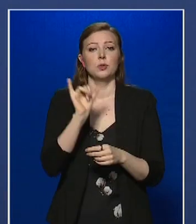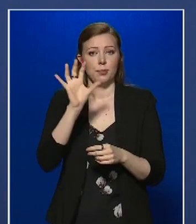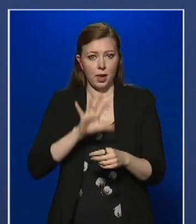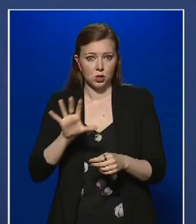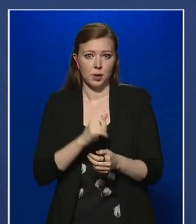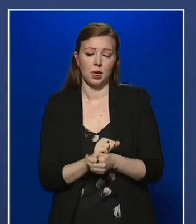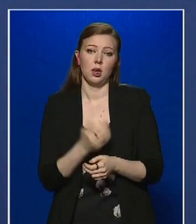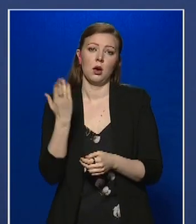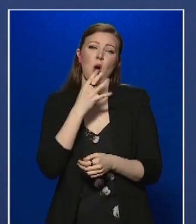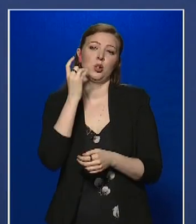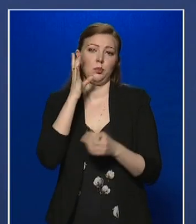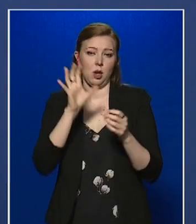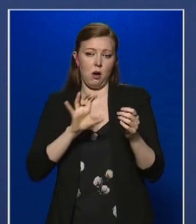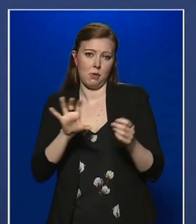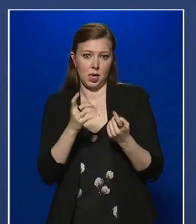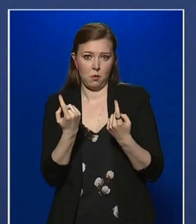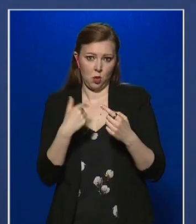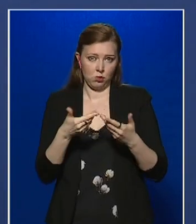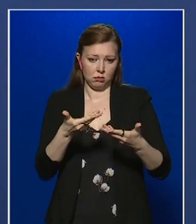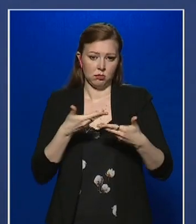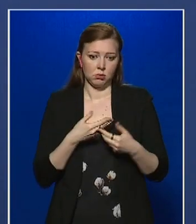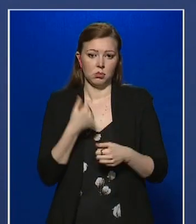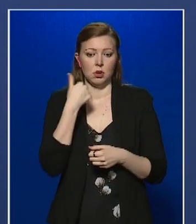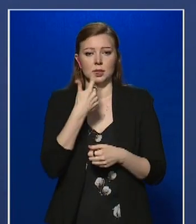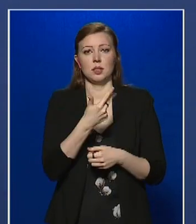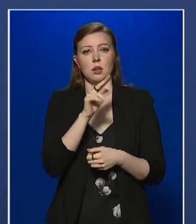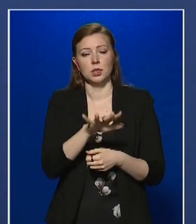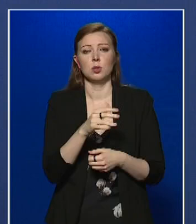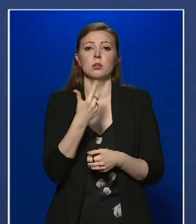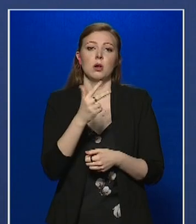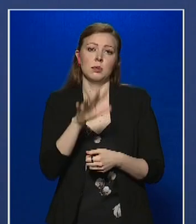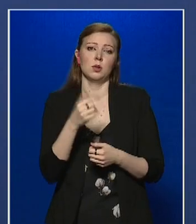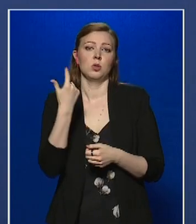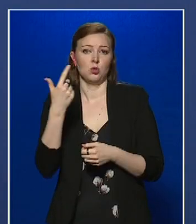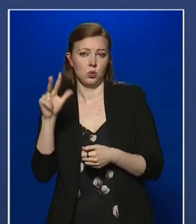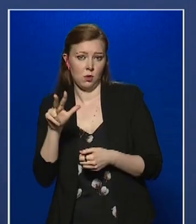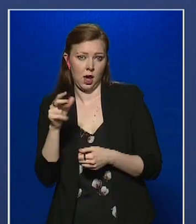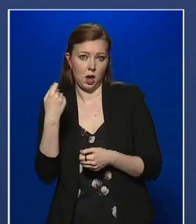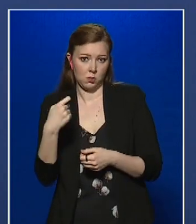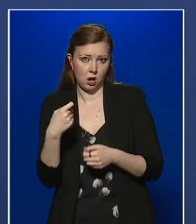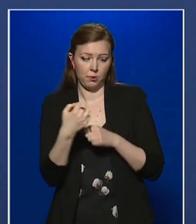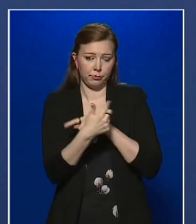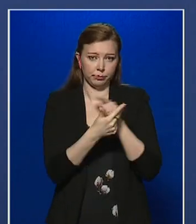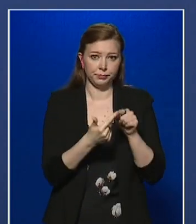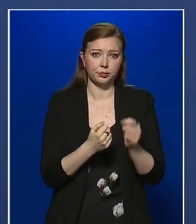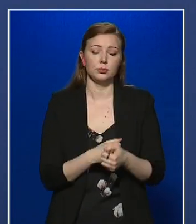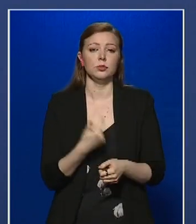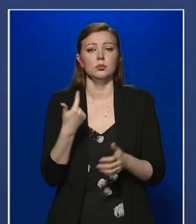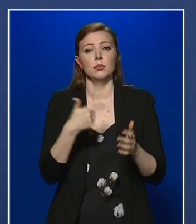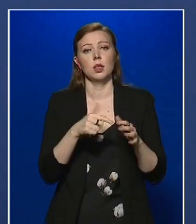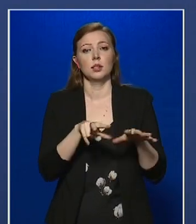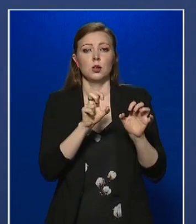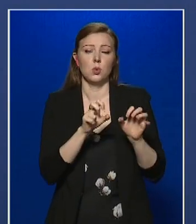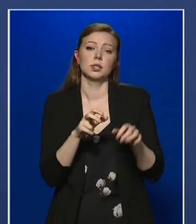illetve Hajdú-Bihar megyéből érkezett 135-35, illetve 23 darab kérelem, mintegy 2800, 500